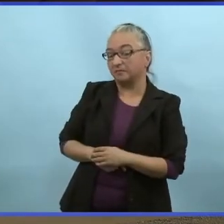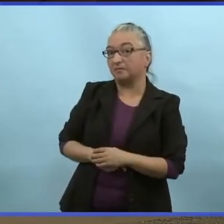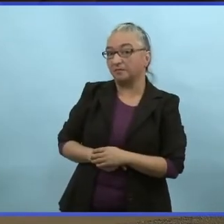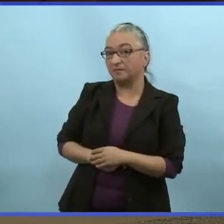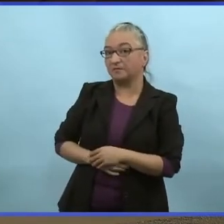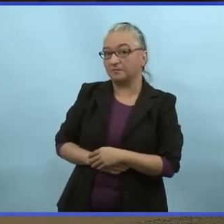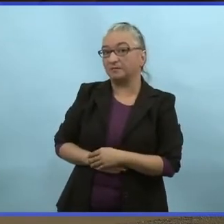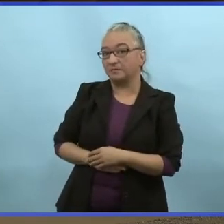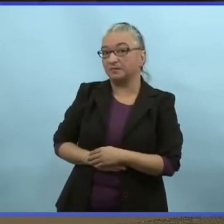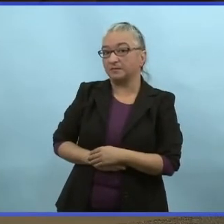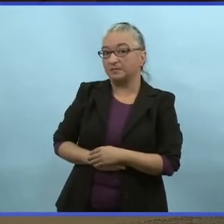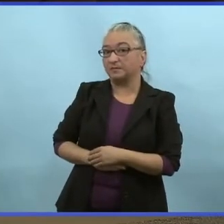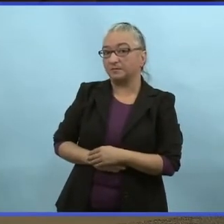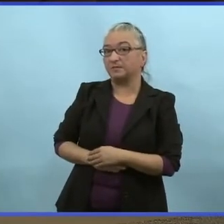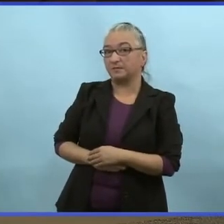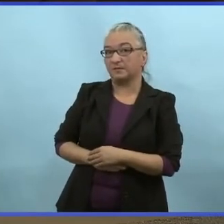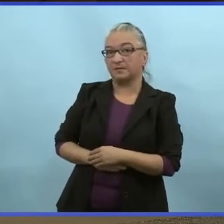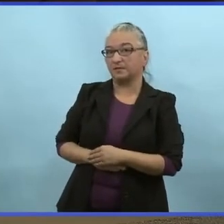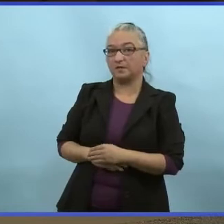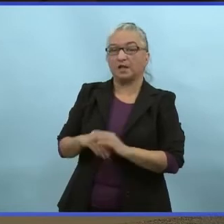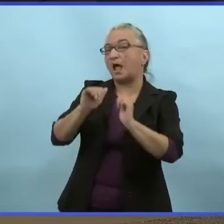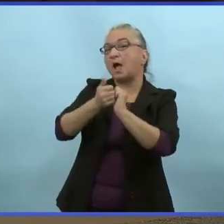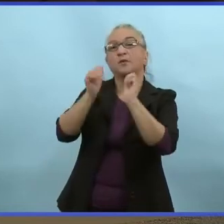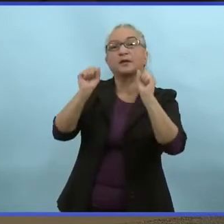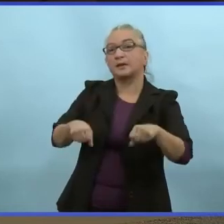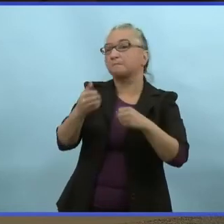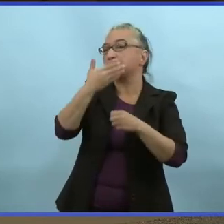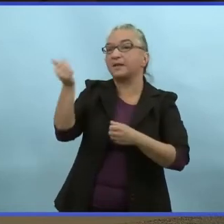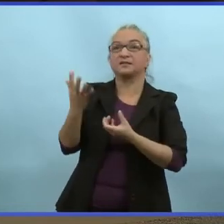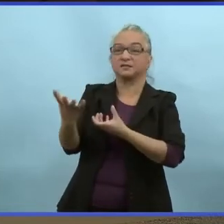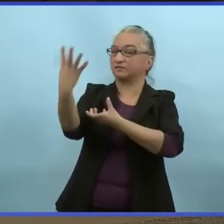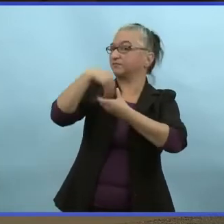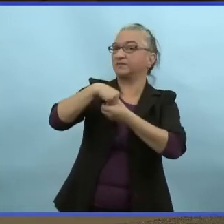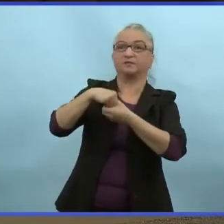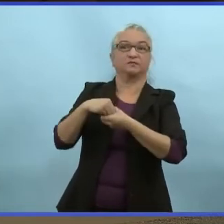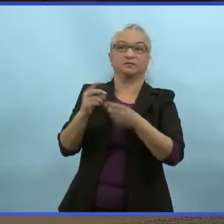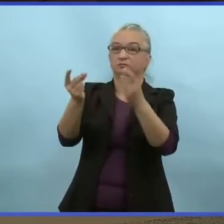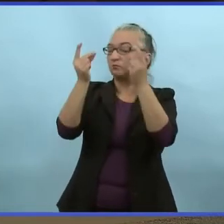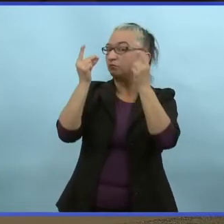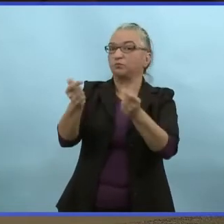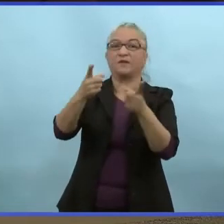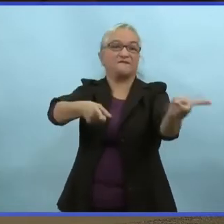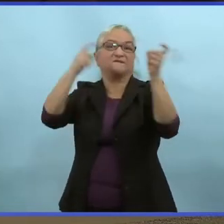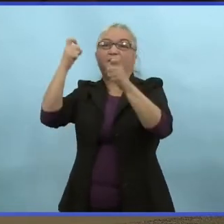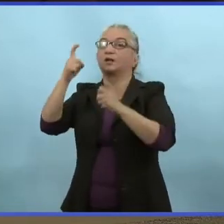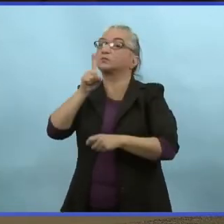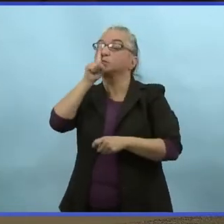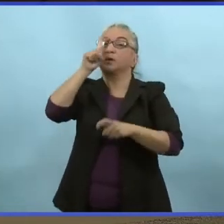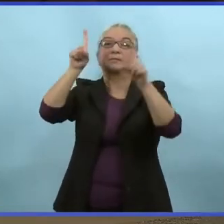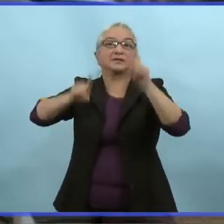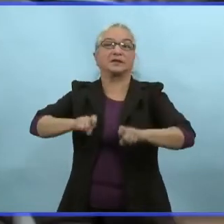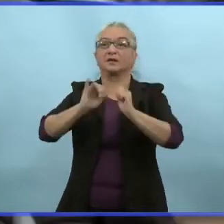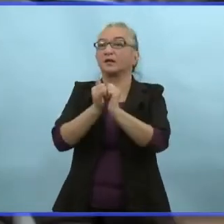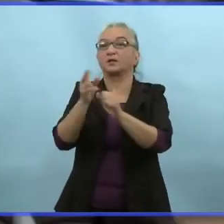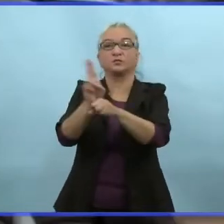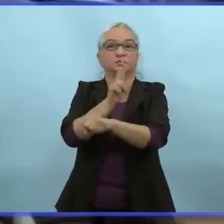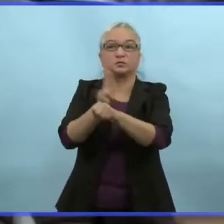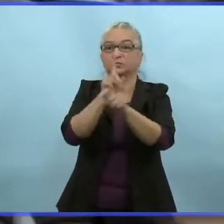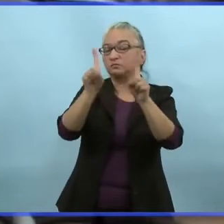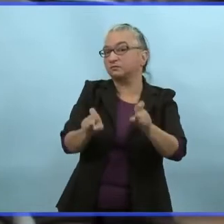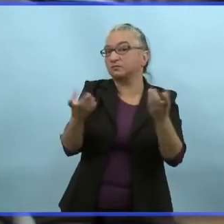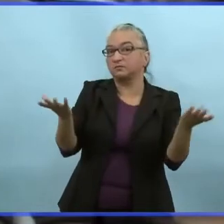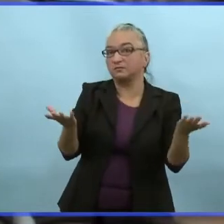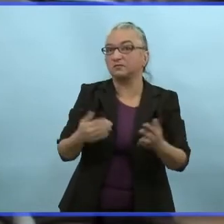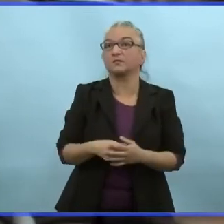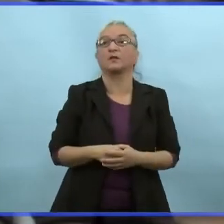Le Manitoba est la seule province qui ne fait pas le suivi de l'utilisation des tests rapides. Comment est-ce qu'on peut savoir s'ils sont utilisés